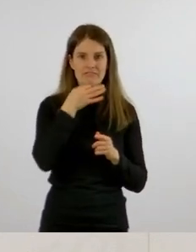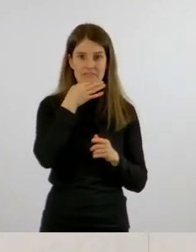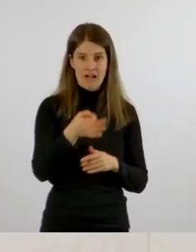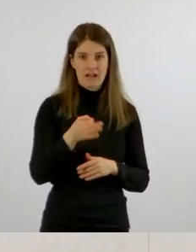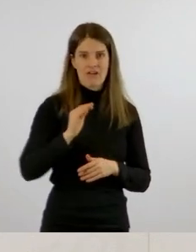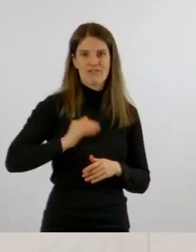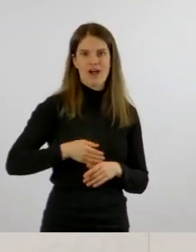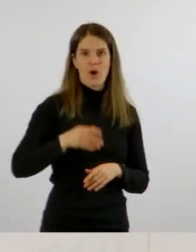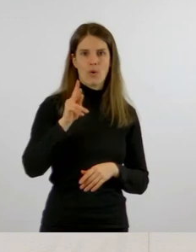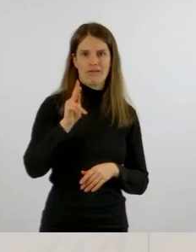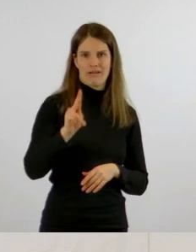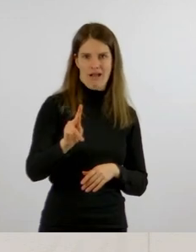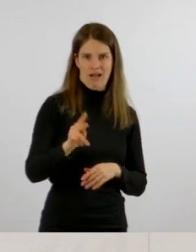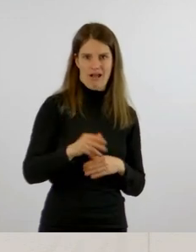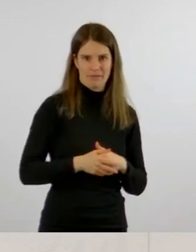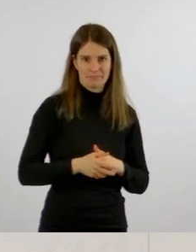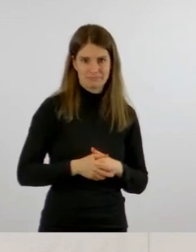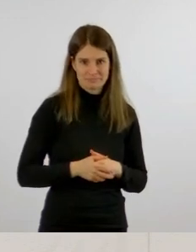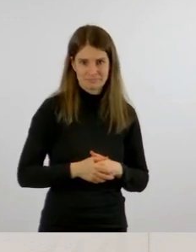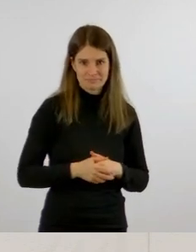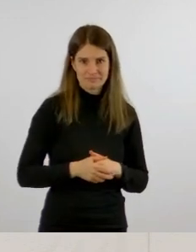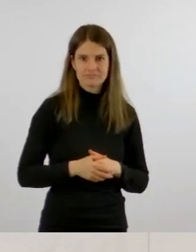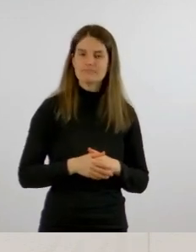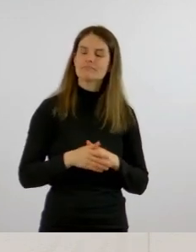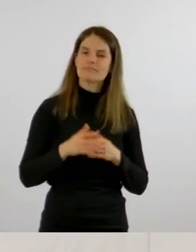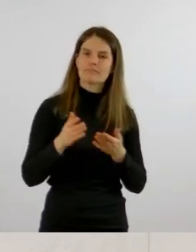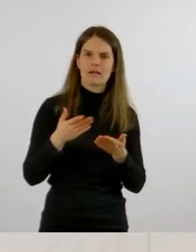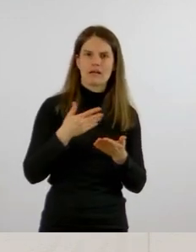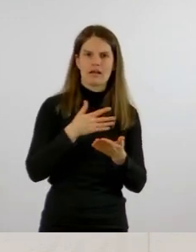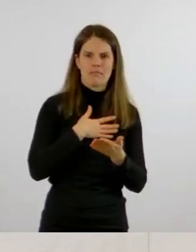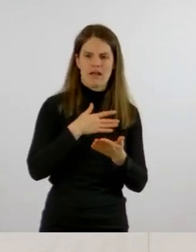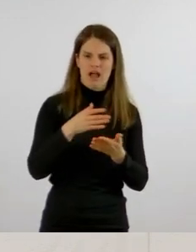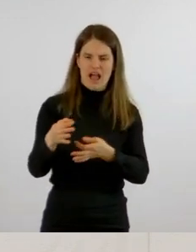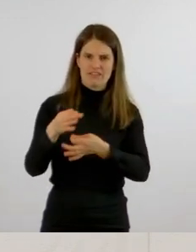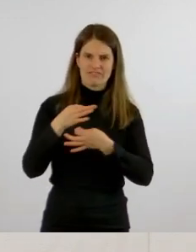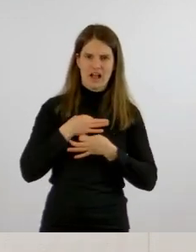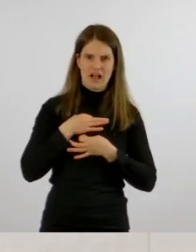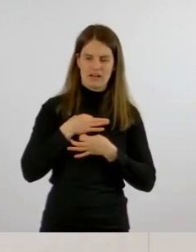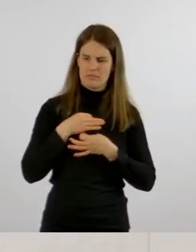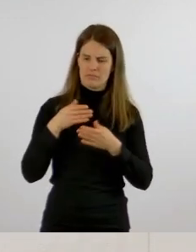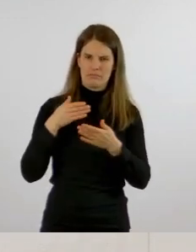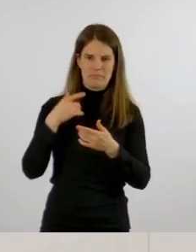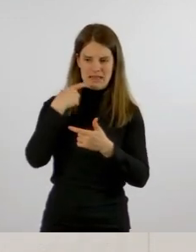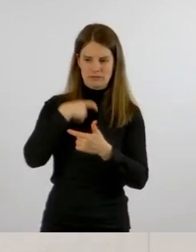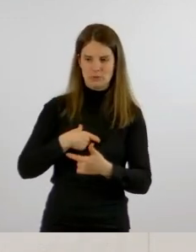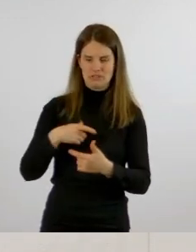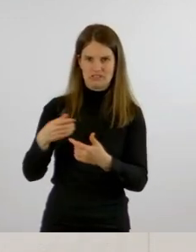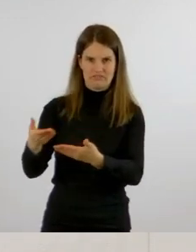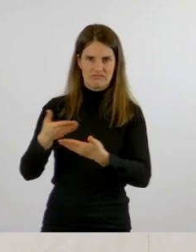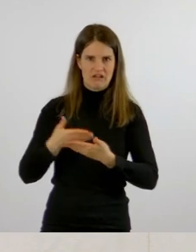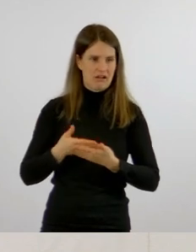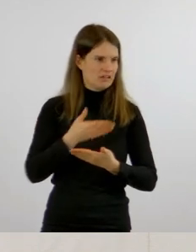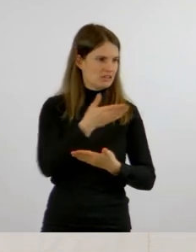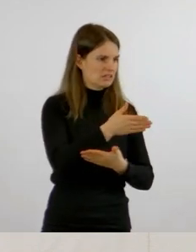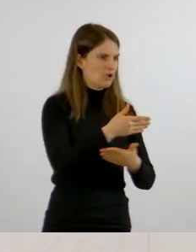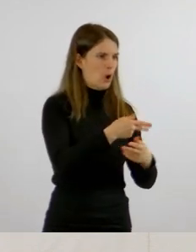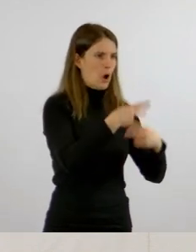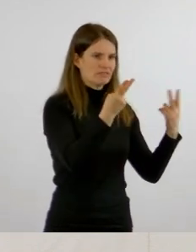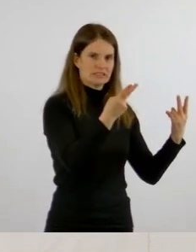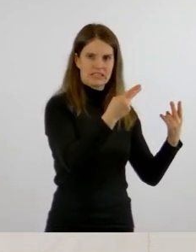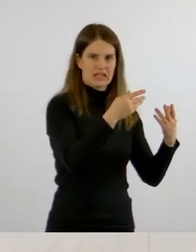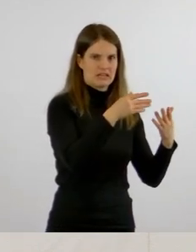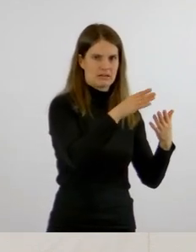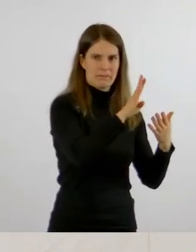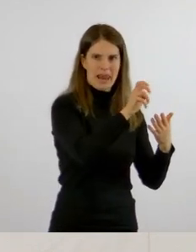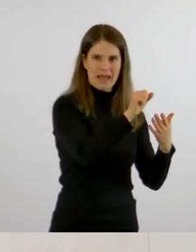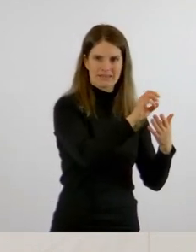Anfrage aber an mein persönliches Postfach gekommen ist und nicht an Belandratung, möchte ich den Namen jetzt hier nicht nennen. Tut